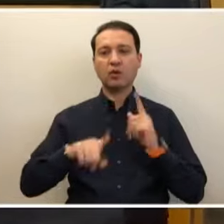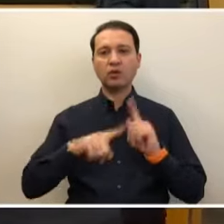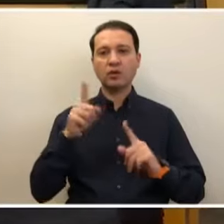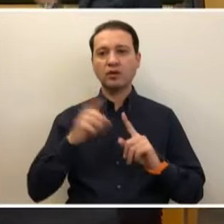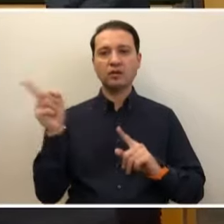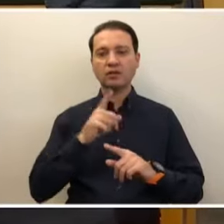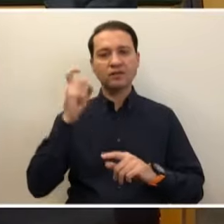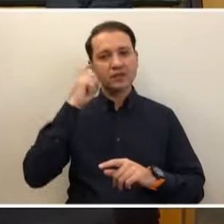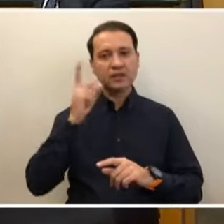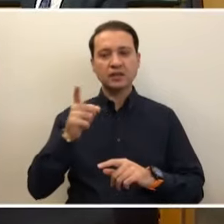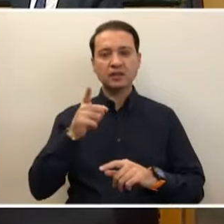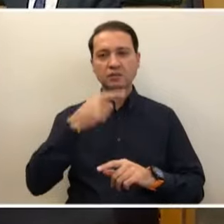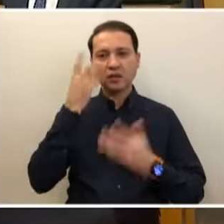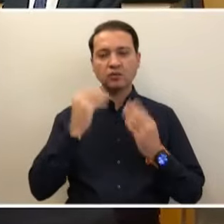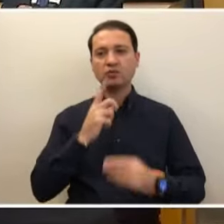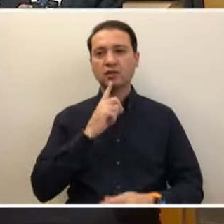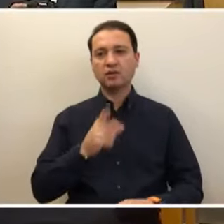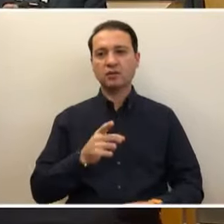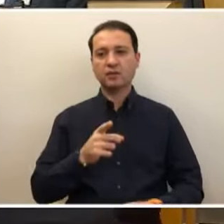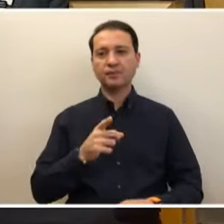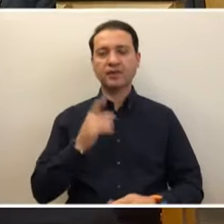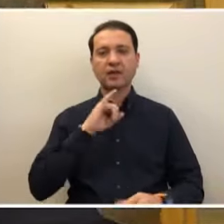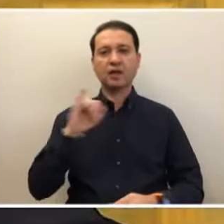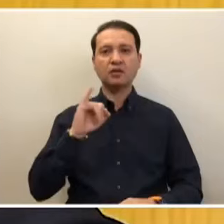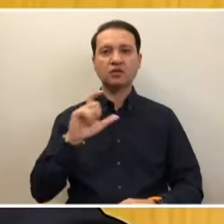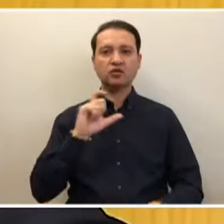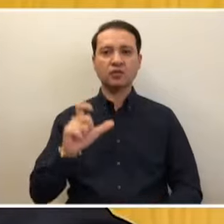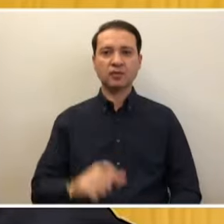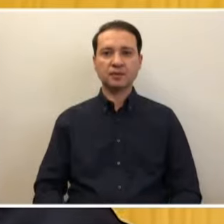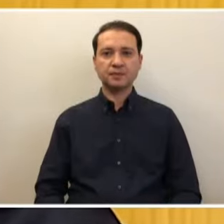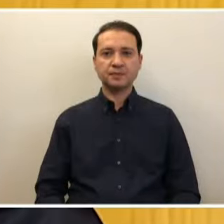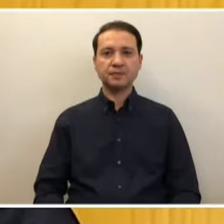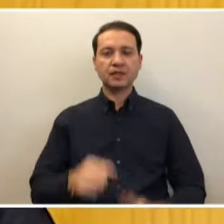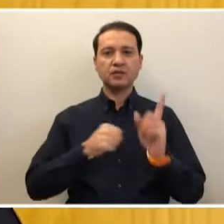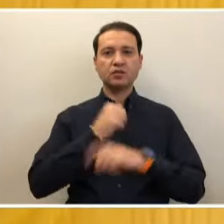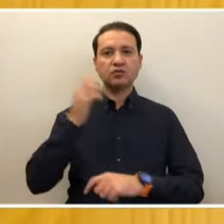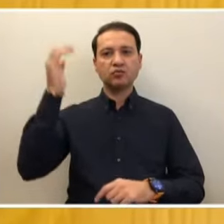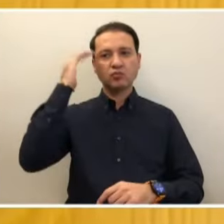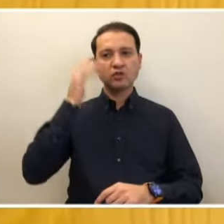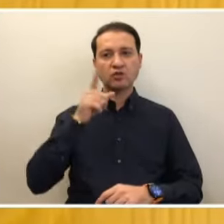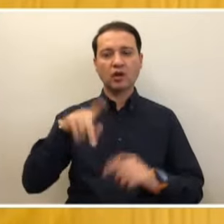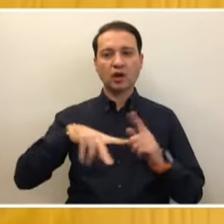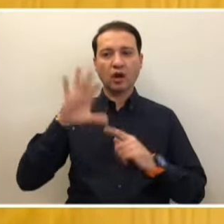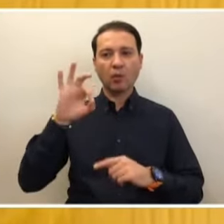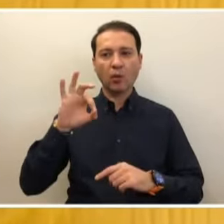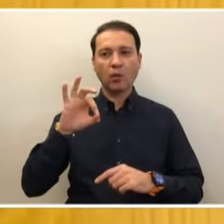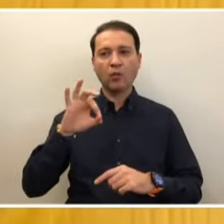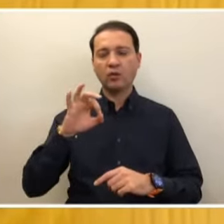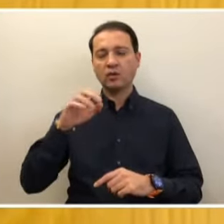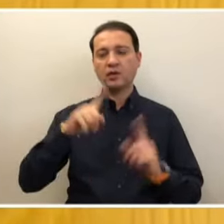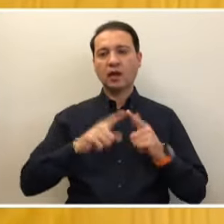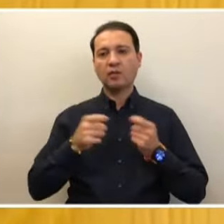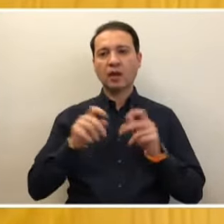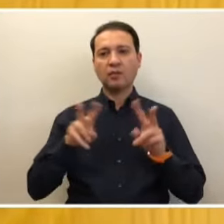tutumunu netleştir çağrısında bulundu. Eleştirilere tepki gösterdi. Terörist başının Türkiye Büyük Millet Meclisi